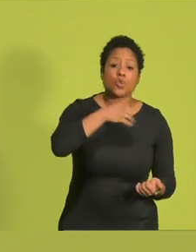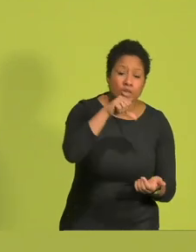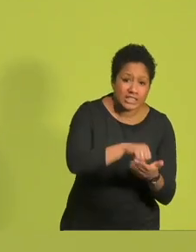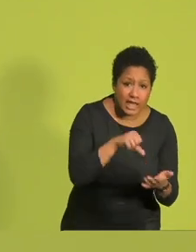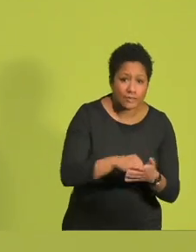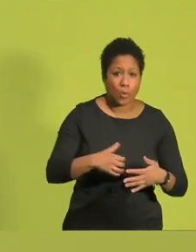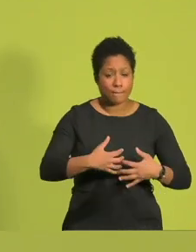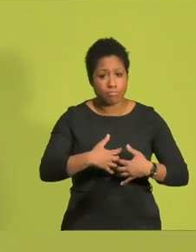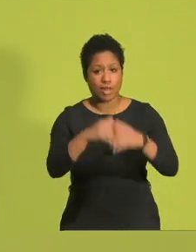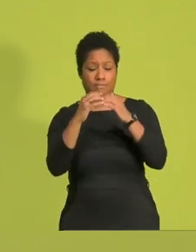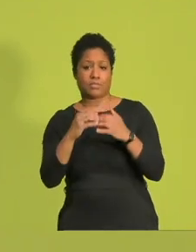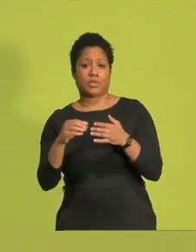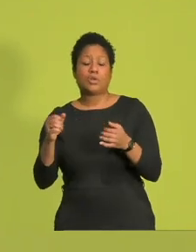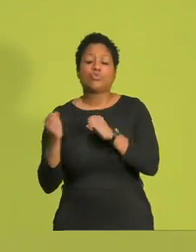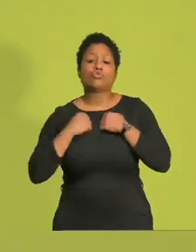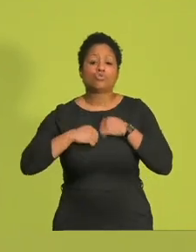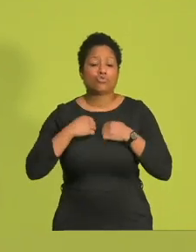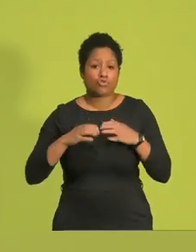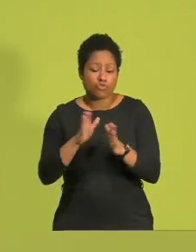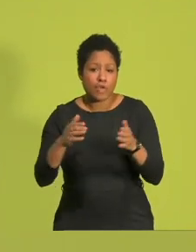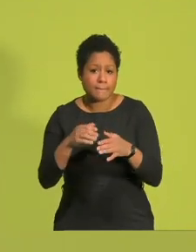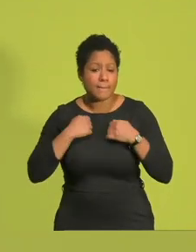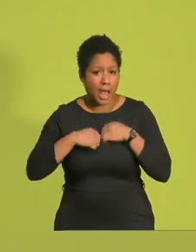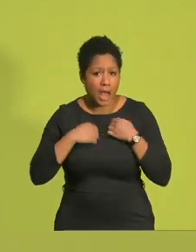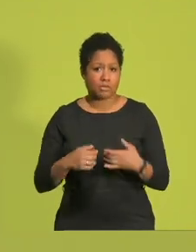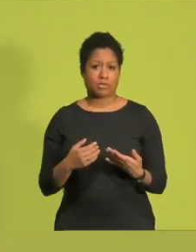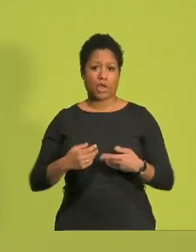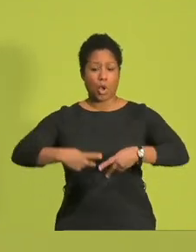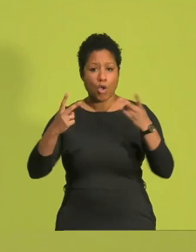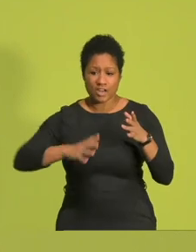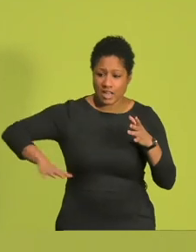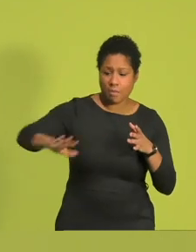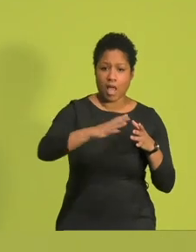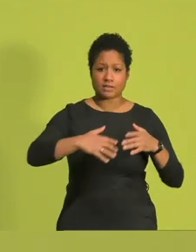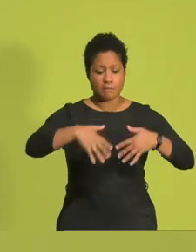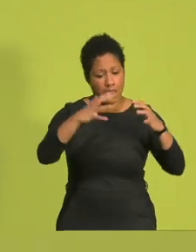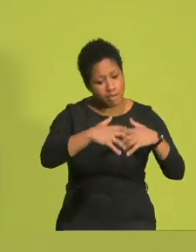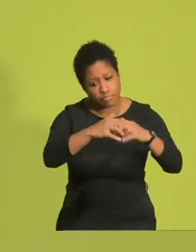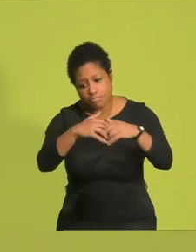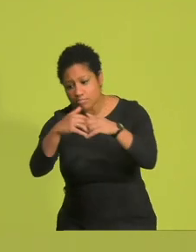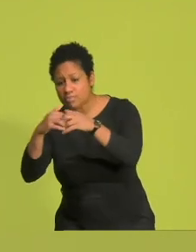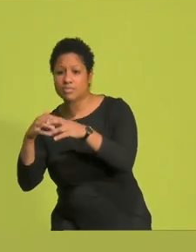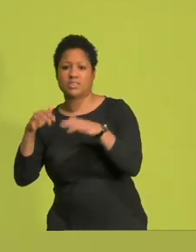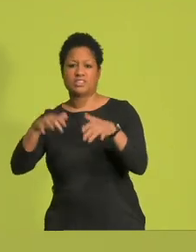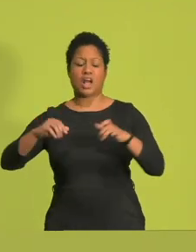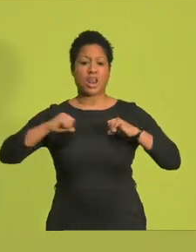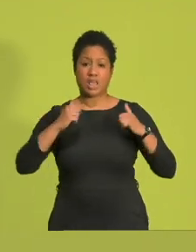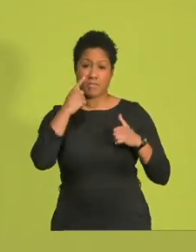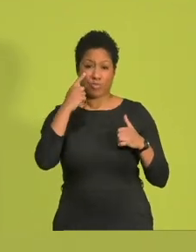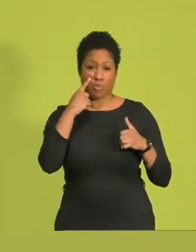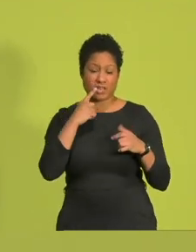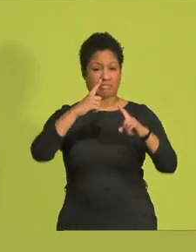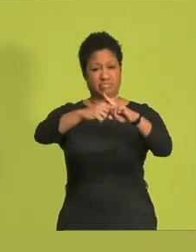in Schwimmbädern, an öffentlichen Plätzen, genau dort, wo das Leben gerade im Coronavirus leider nicht stattfinden